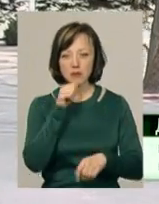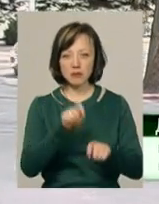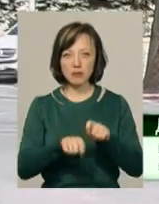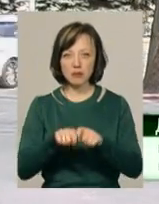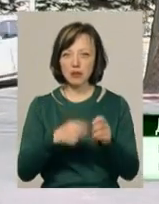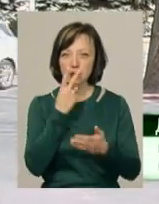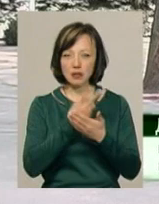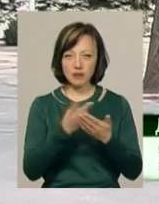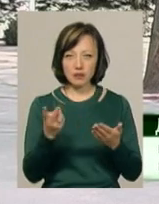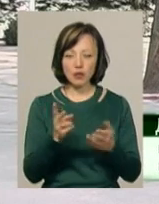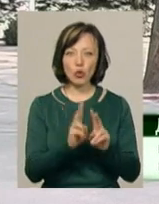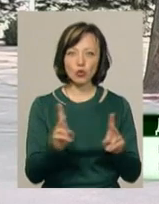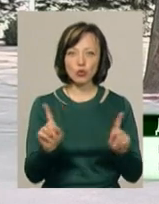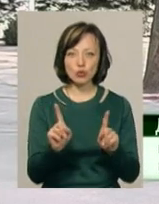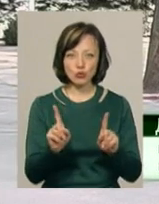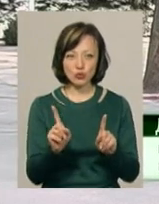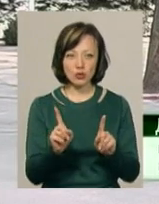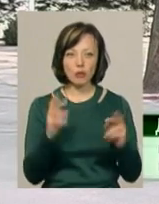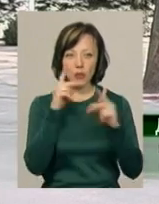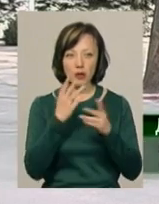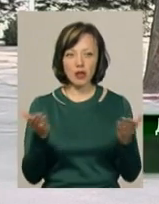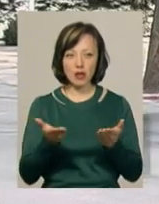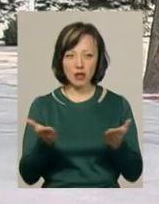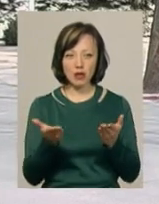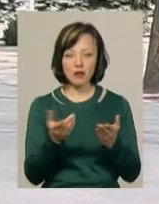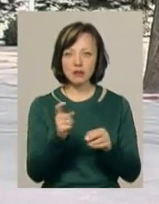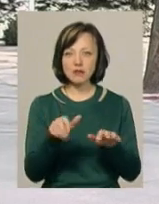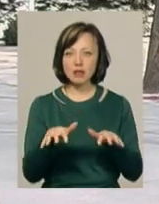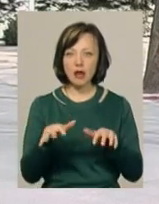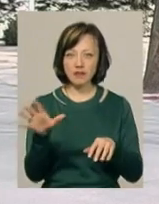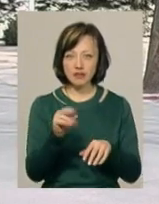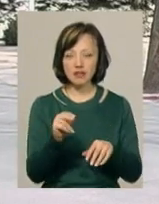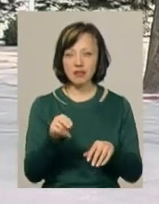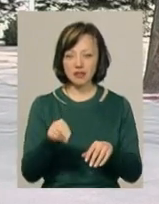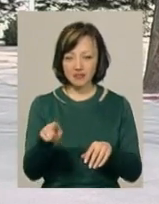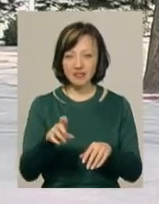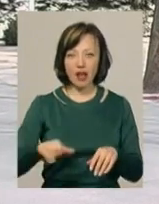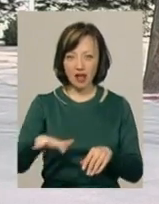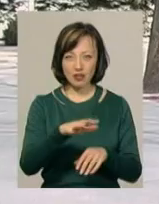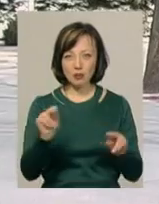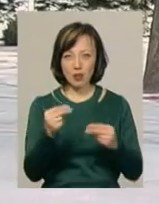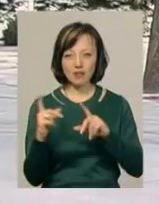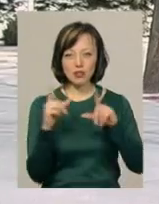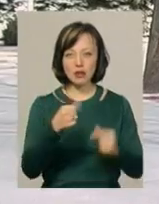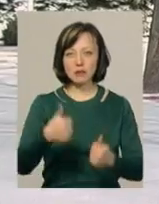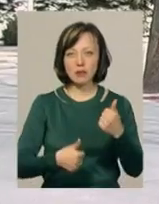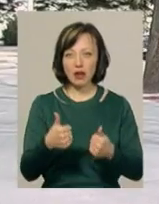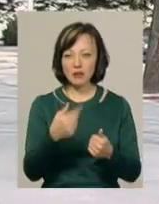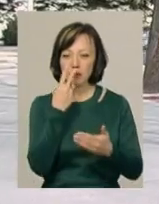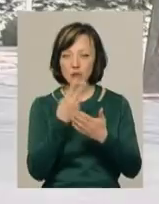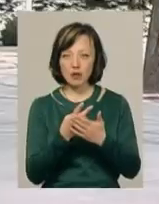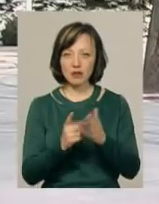дивимося, хто, в колькі помилки. Бо в залі вони всі чемпіони, а виїжджають на якісь змагання і